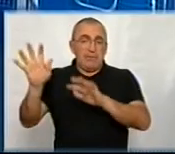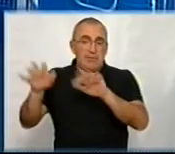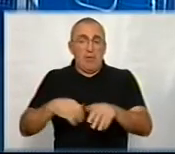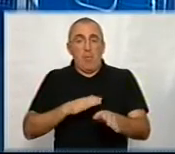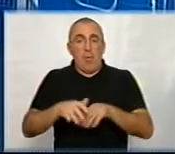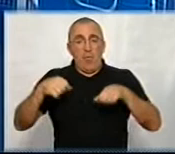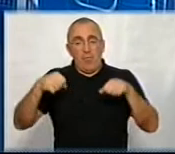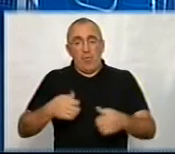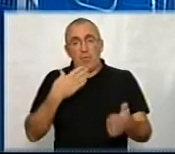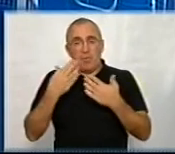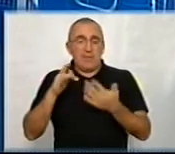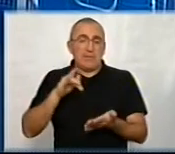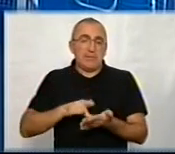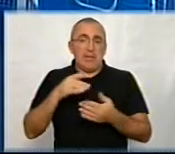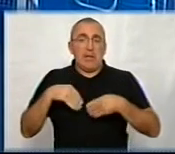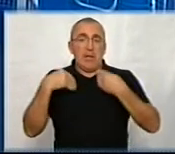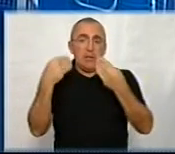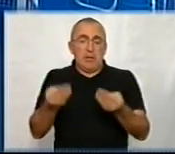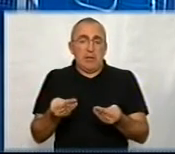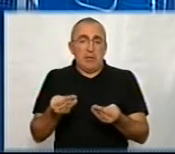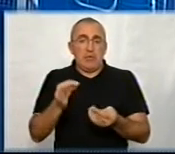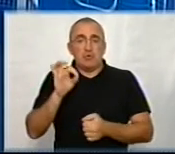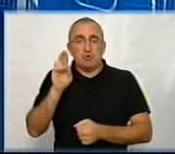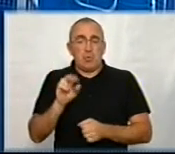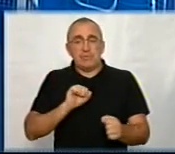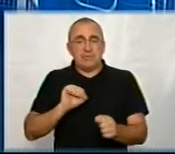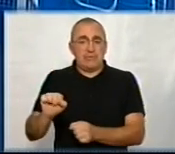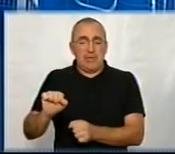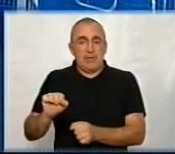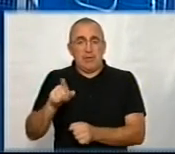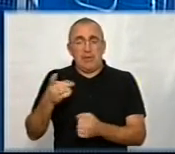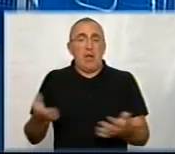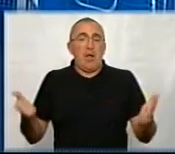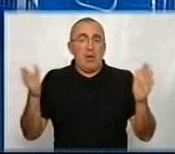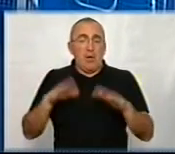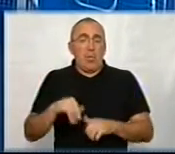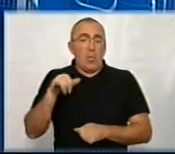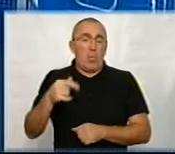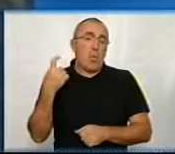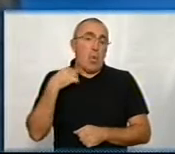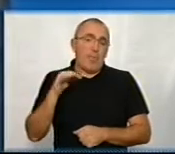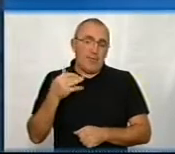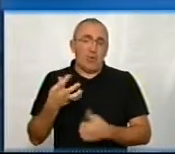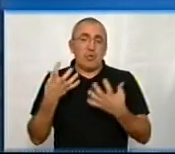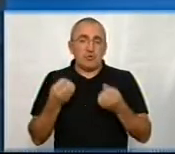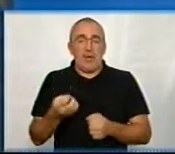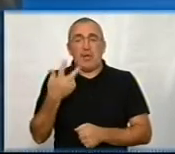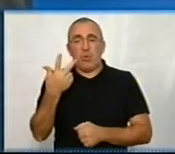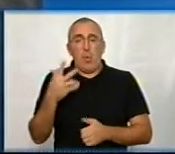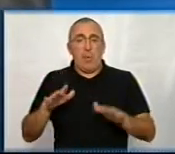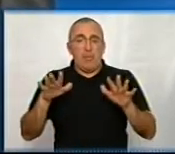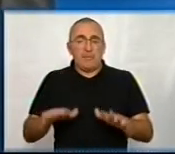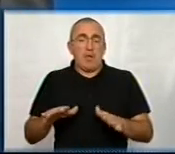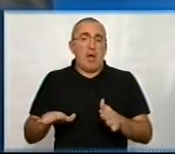повноваження, які стосуються там центрів надання, центрів соціального захисту. Але тим не менше вони залишаться в Кропивницькому і ще, здається, в трьох містах